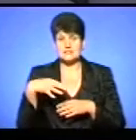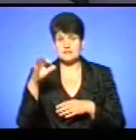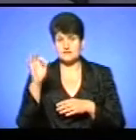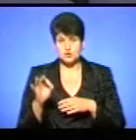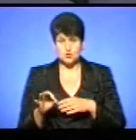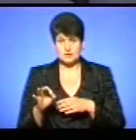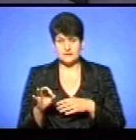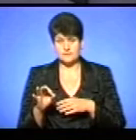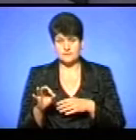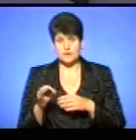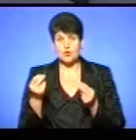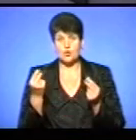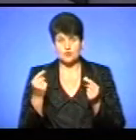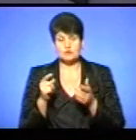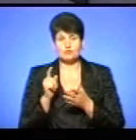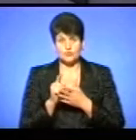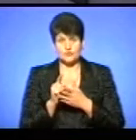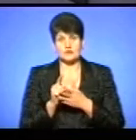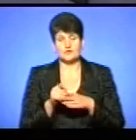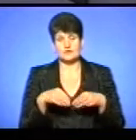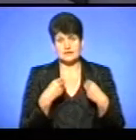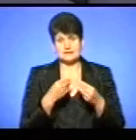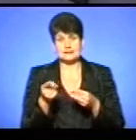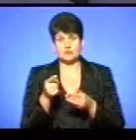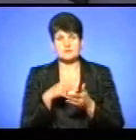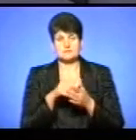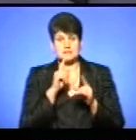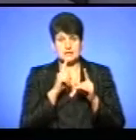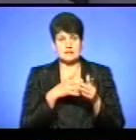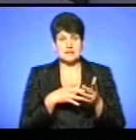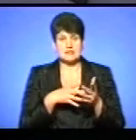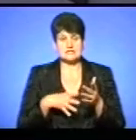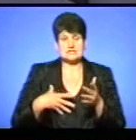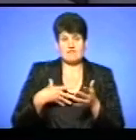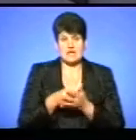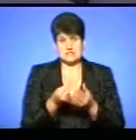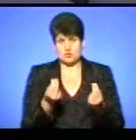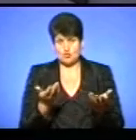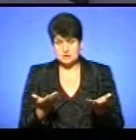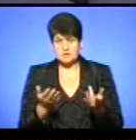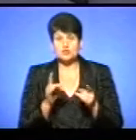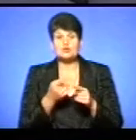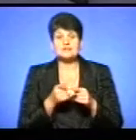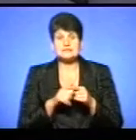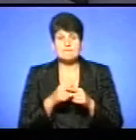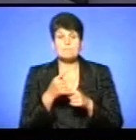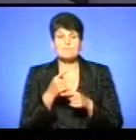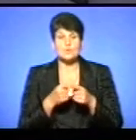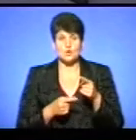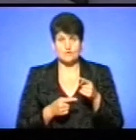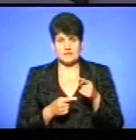коштів мусить покривати Тернопільська міська рада за рахунок своїх власних коштів. Що це таке? Фактично, оце половина